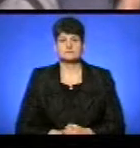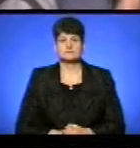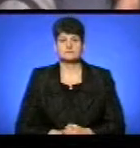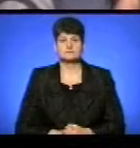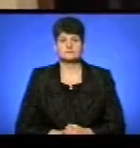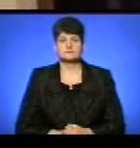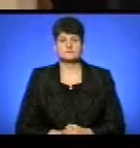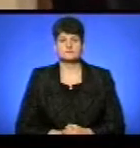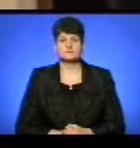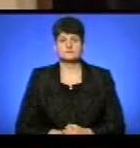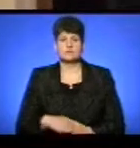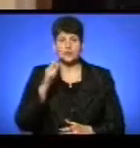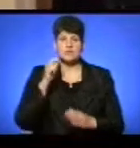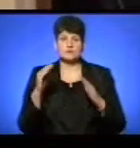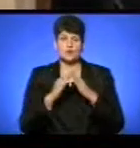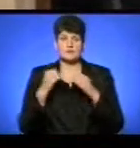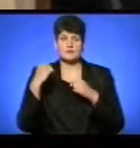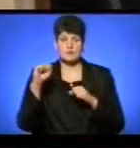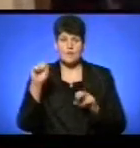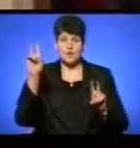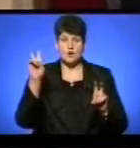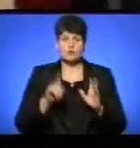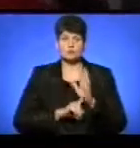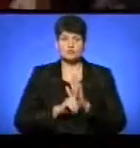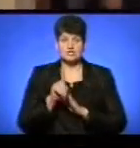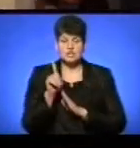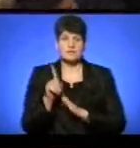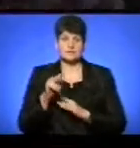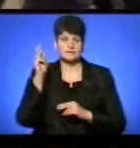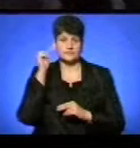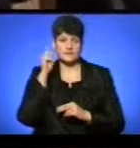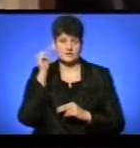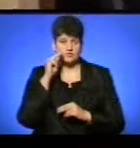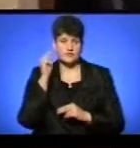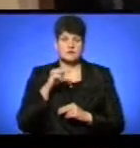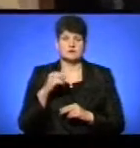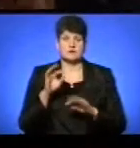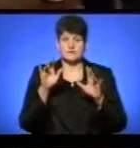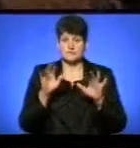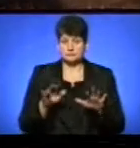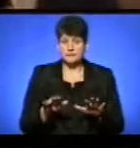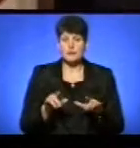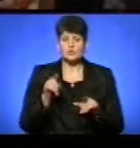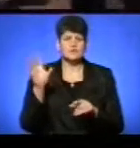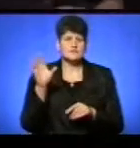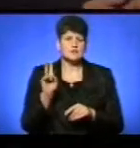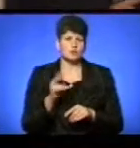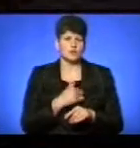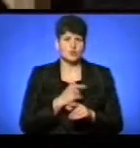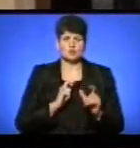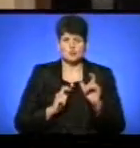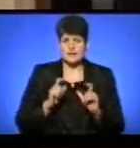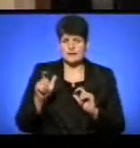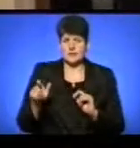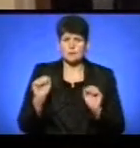В Українському домі «Перемога» розпочався ІТ-кластер. Цей захід у Тернополі проводять вдруге. Тут усі охочі та студенти можуть